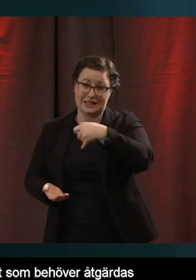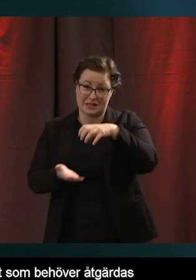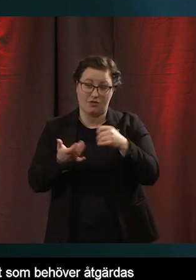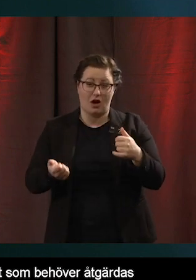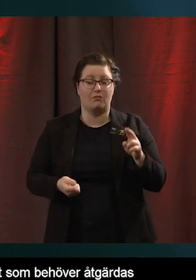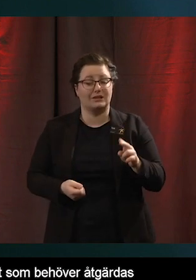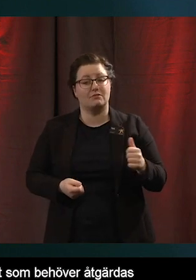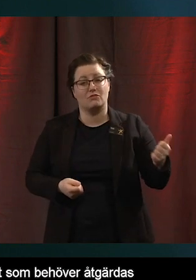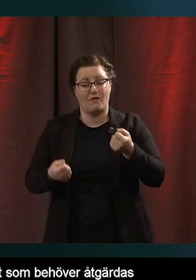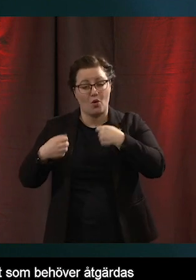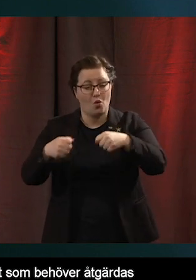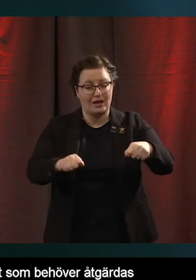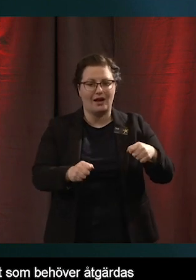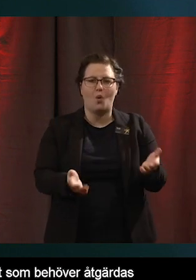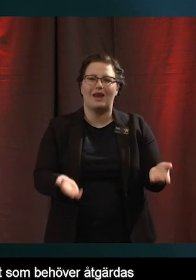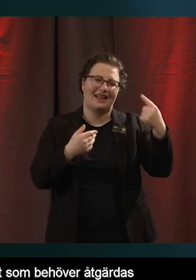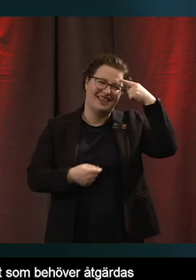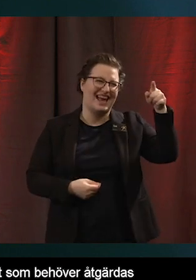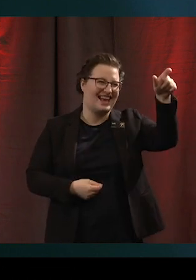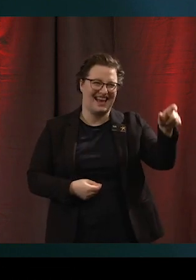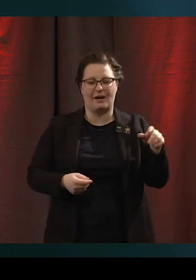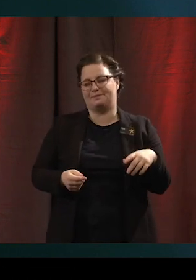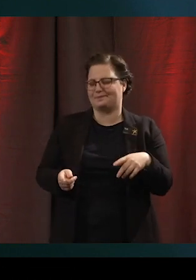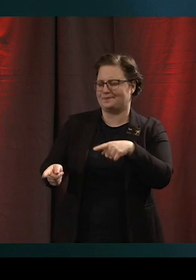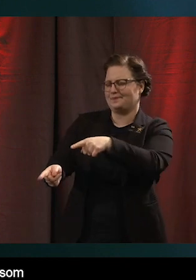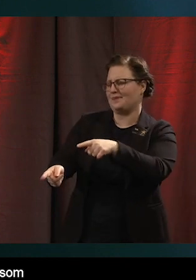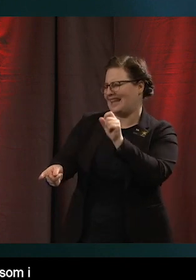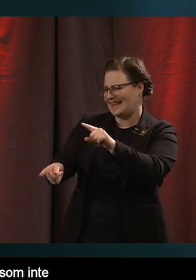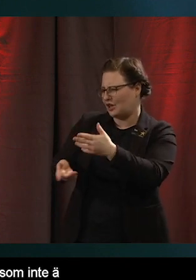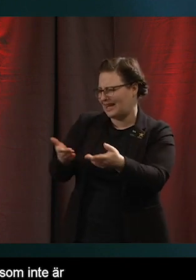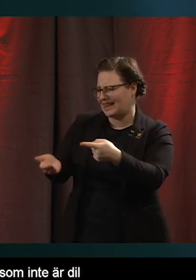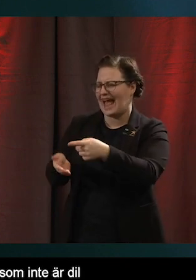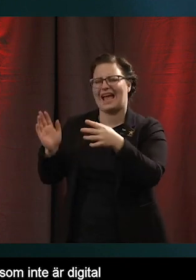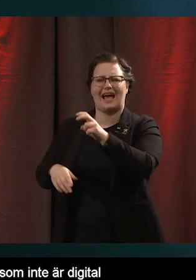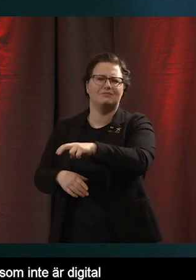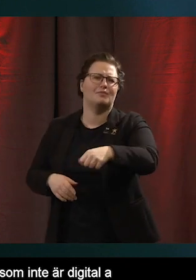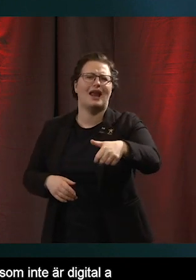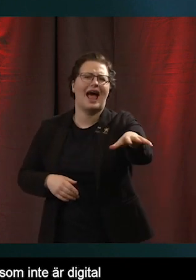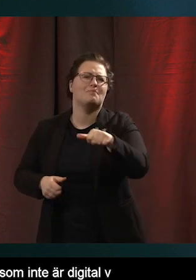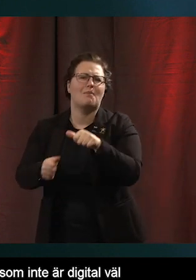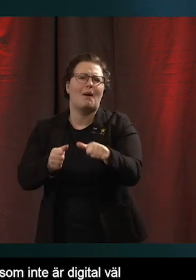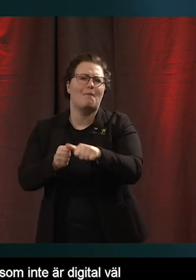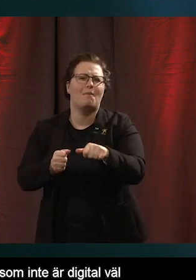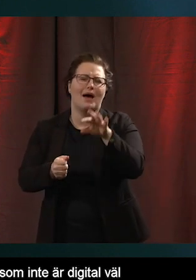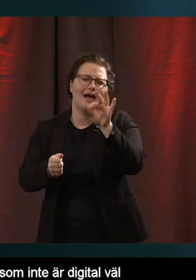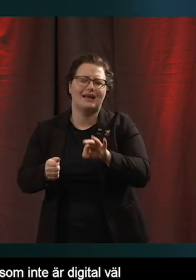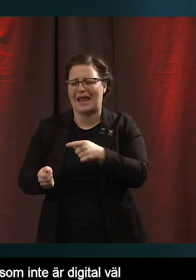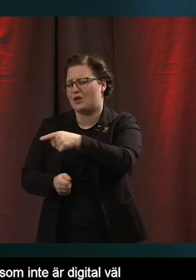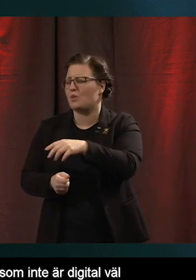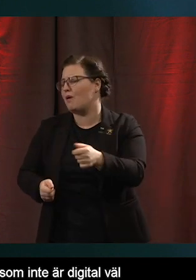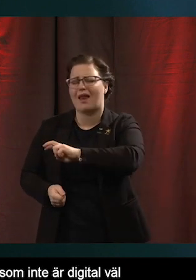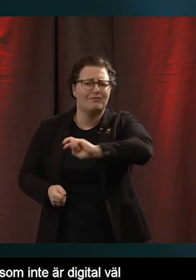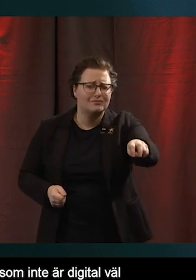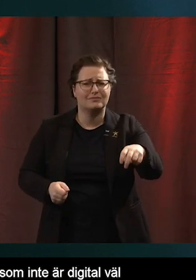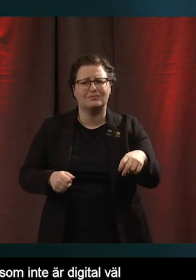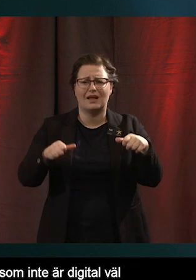har varit ganska enkelt att tänka att den som inte är digital kan väl alltid hämta ut en pappersblankett eller besöka en fysisk butik eller